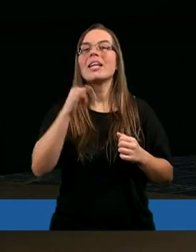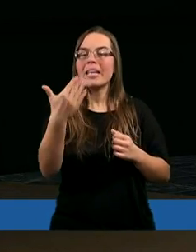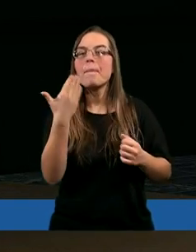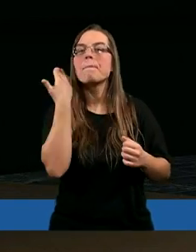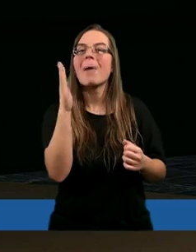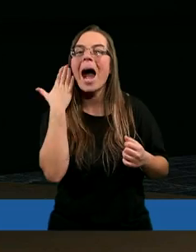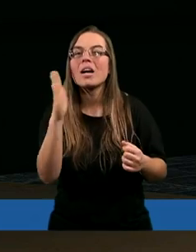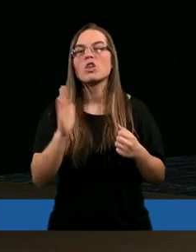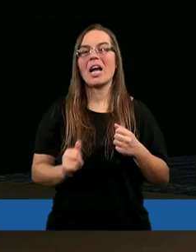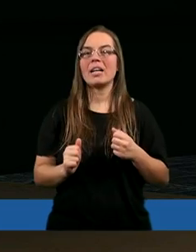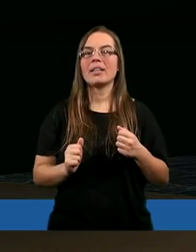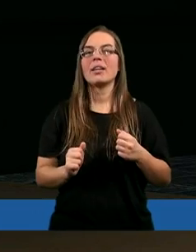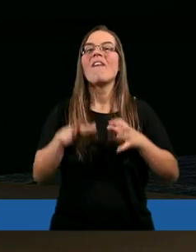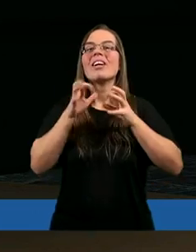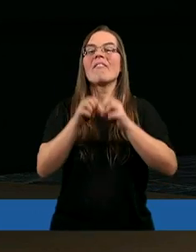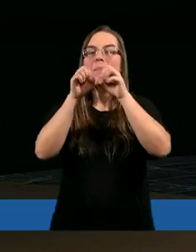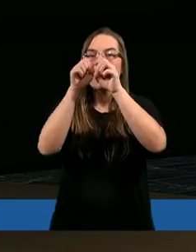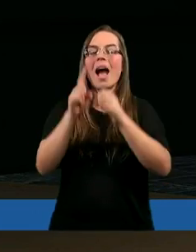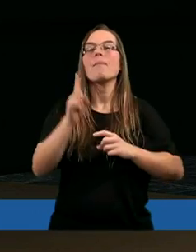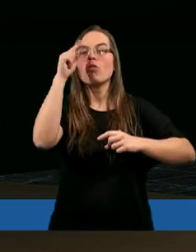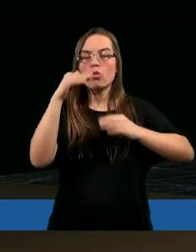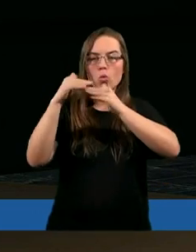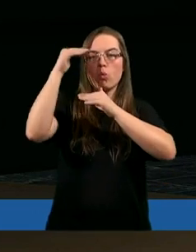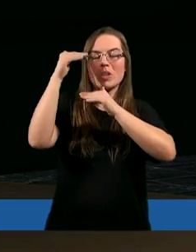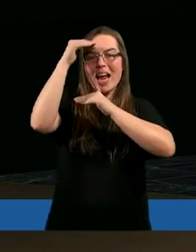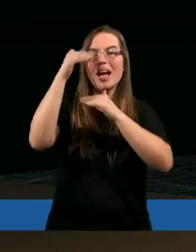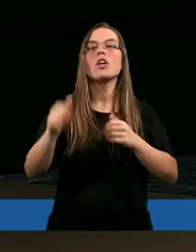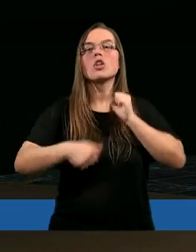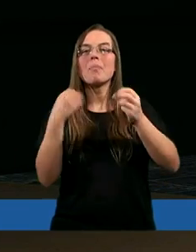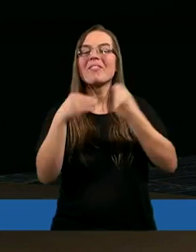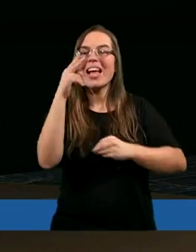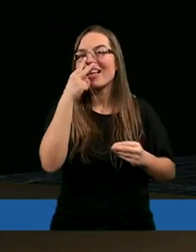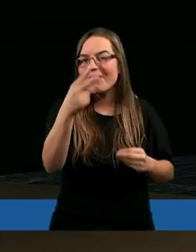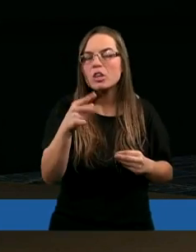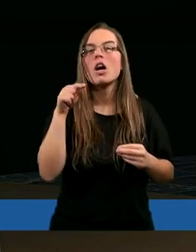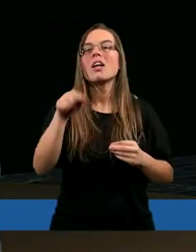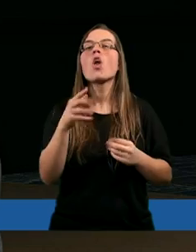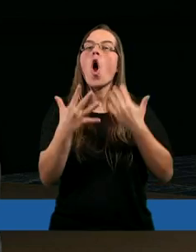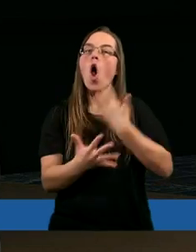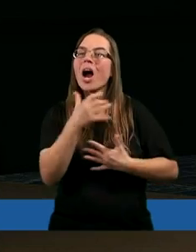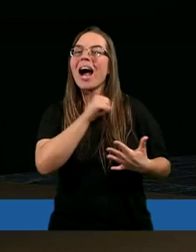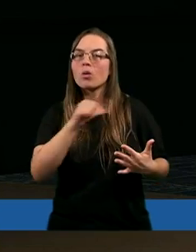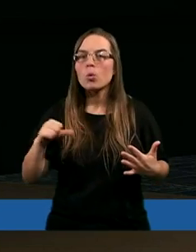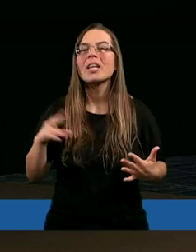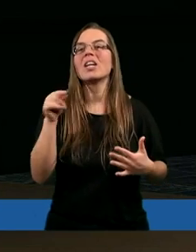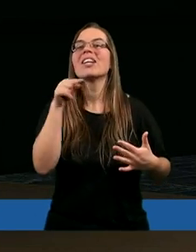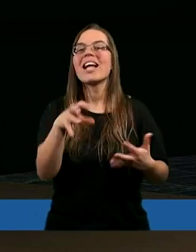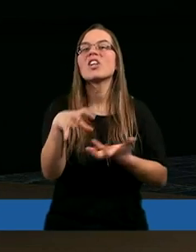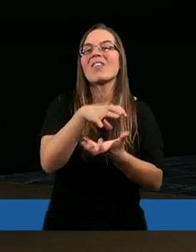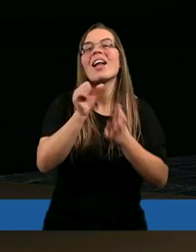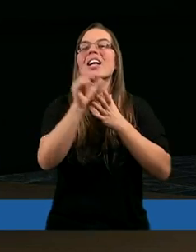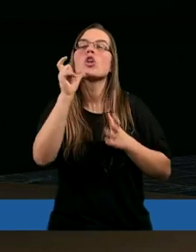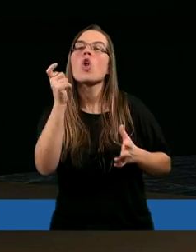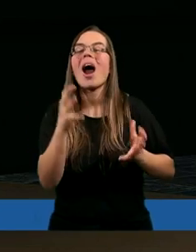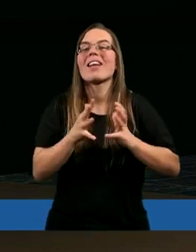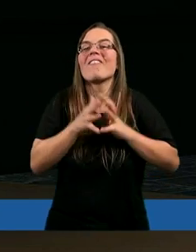bardziej wspinamy się ku górze, żeby więcej widzieć, to okazuje się, że ten świat jest